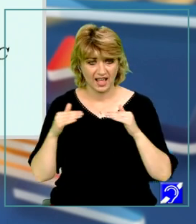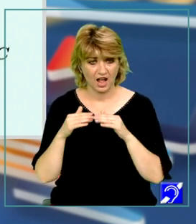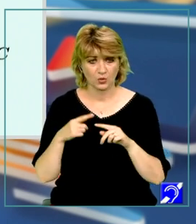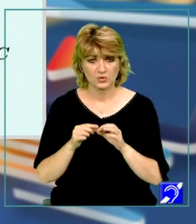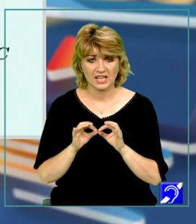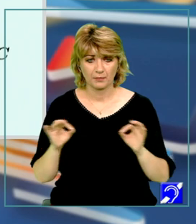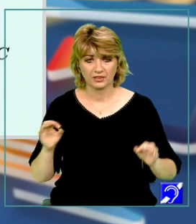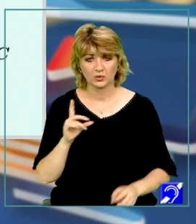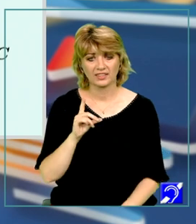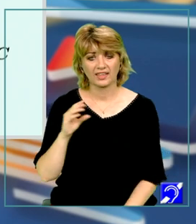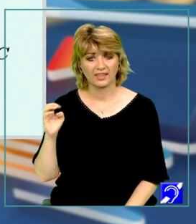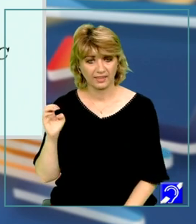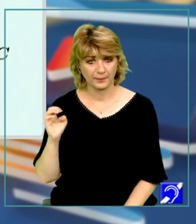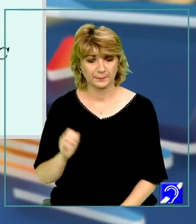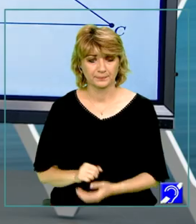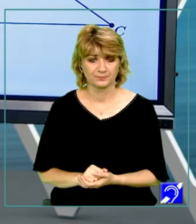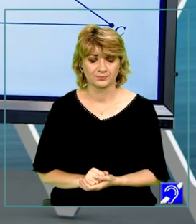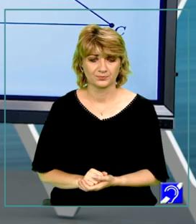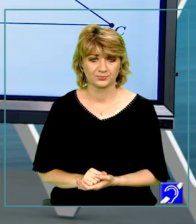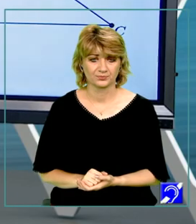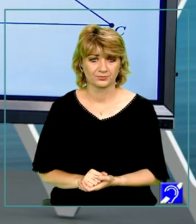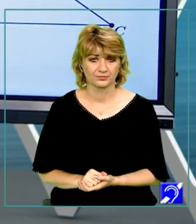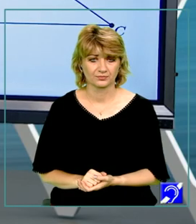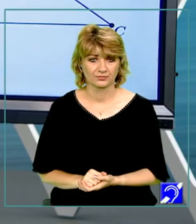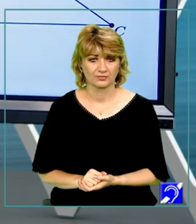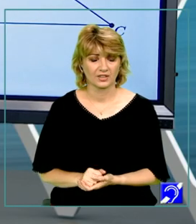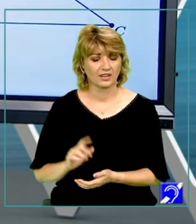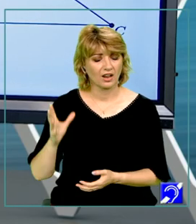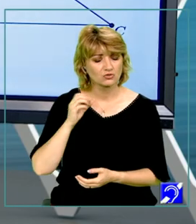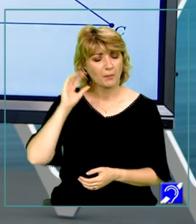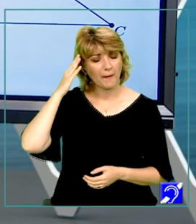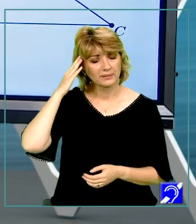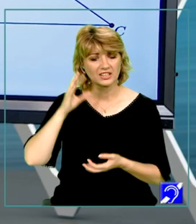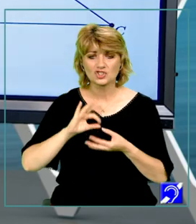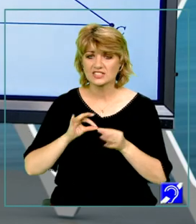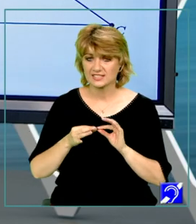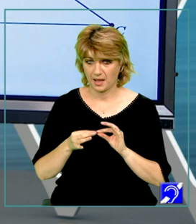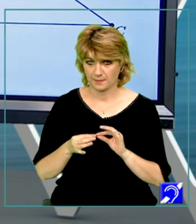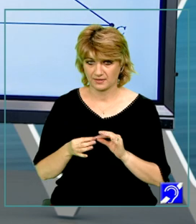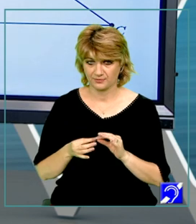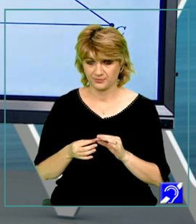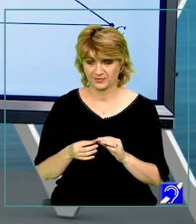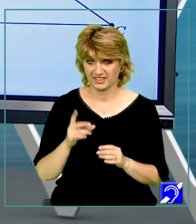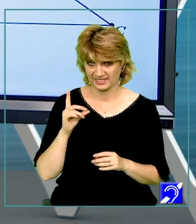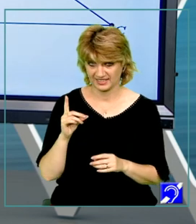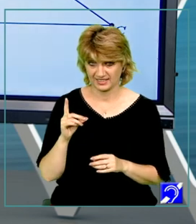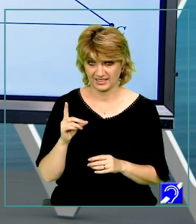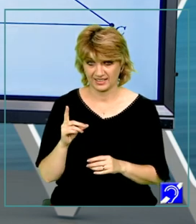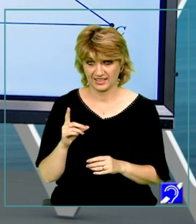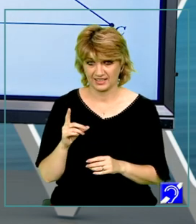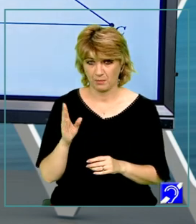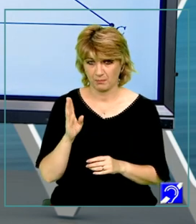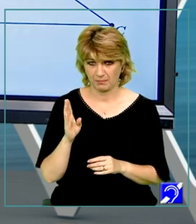cu segmentul D, E. Să ne aducem aminte ce înseamnă că D este